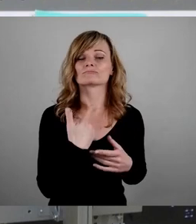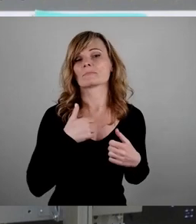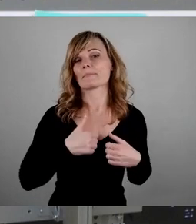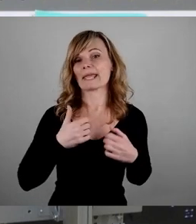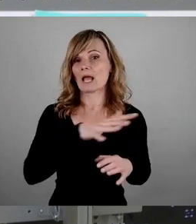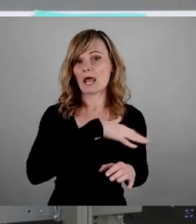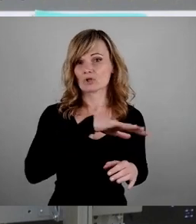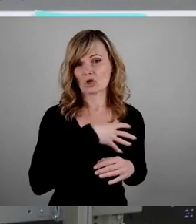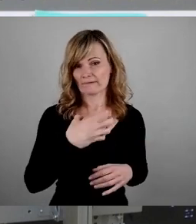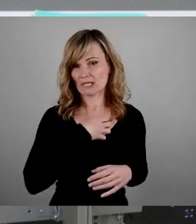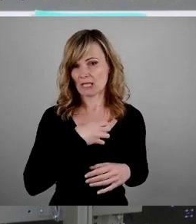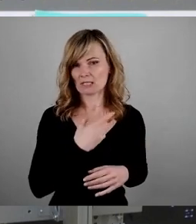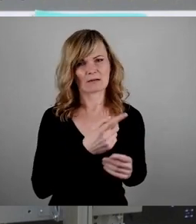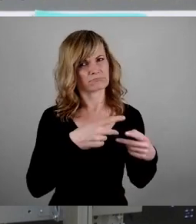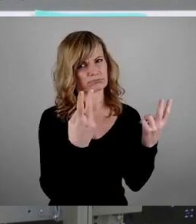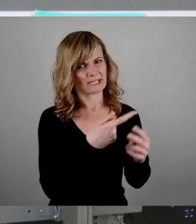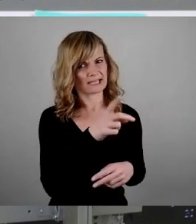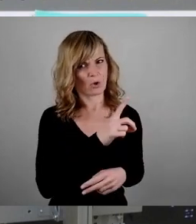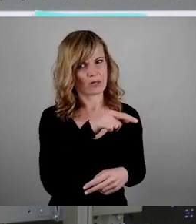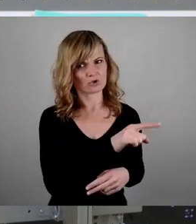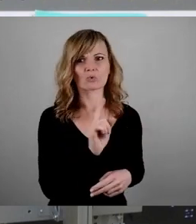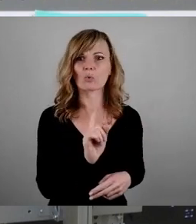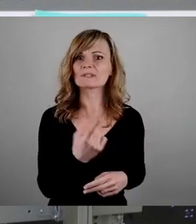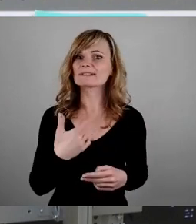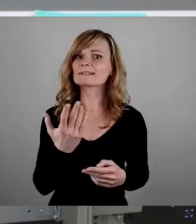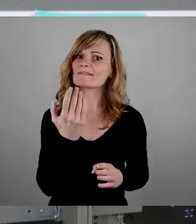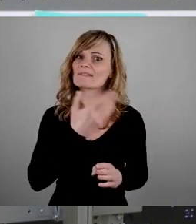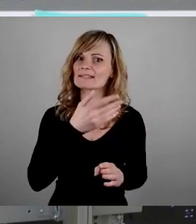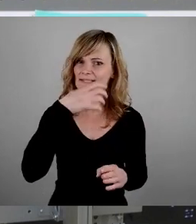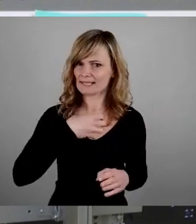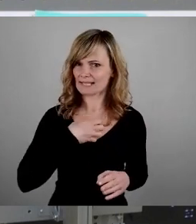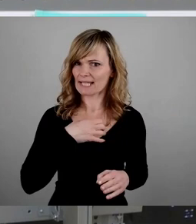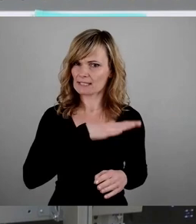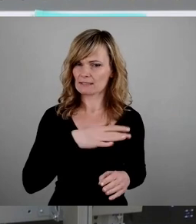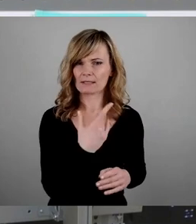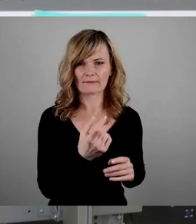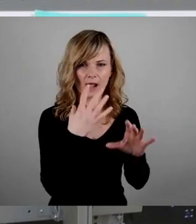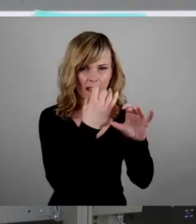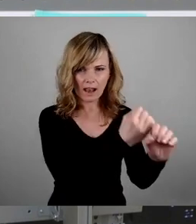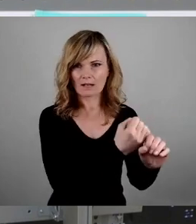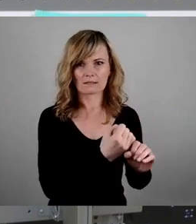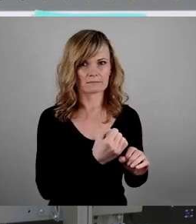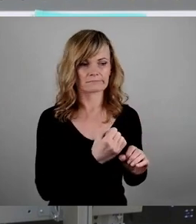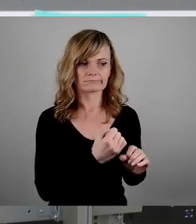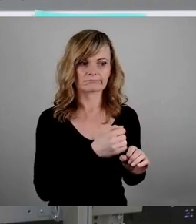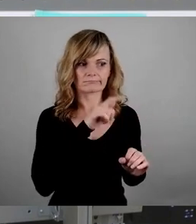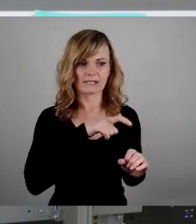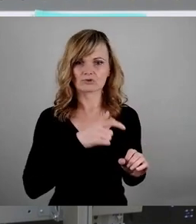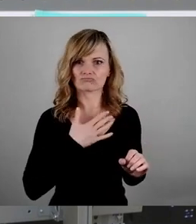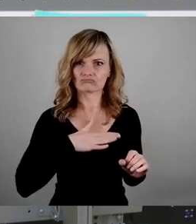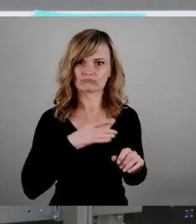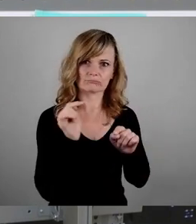in Dölzchen und es ist ein Kleinod im Dresdner Westen mit einer Anziehungskraft, die weit über die Grenzen der Stadt hinausgeht. Es gibt